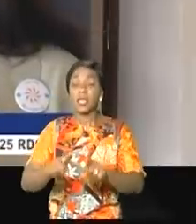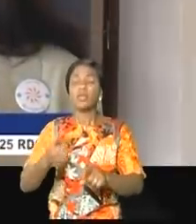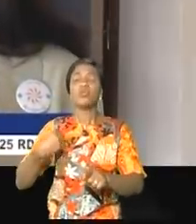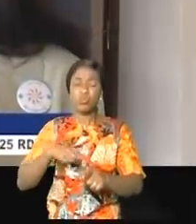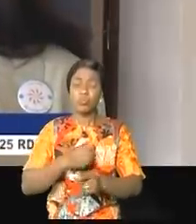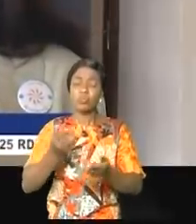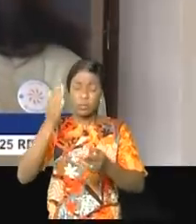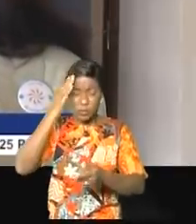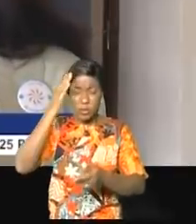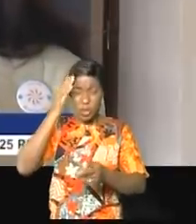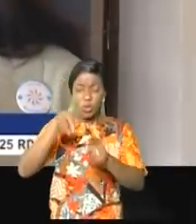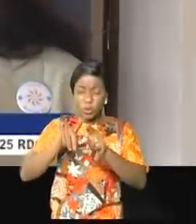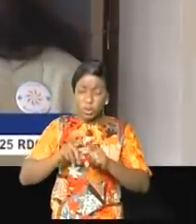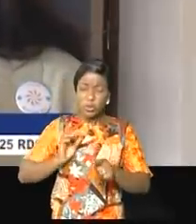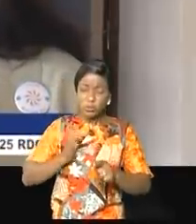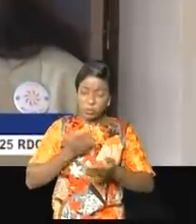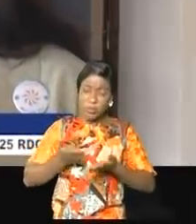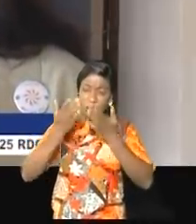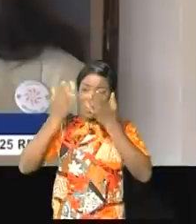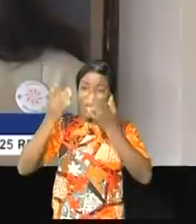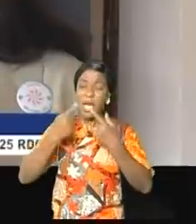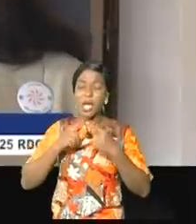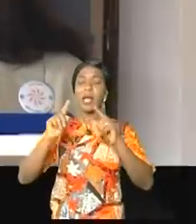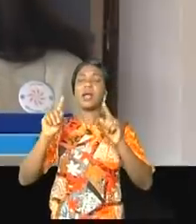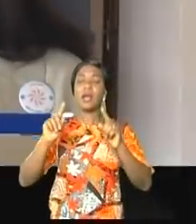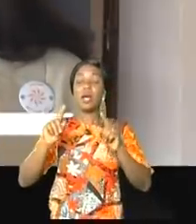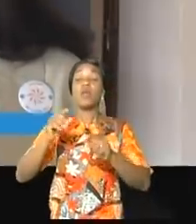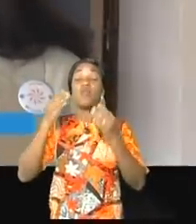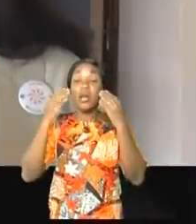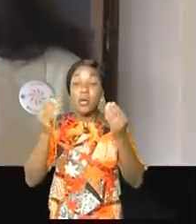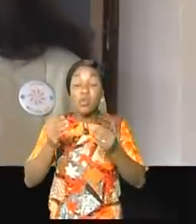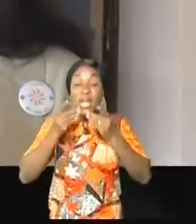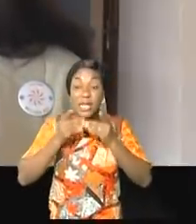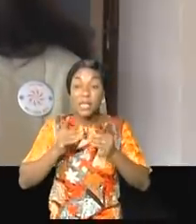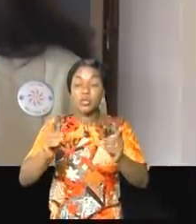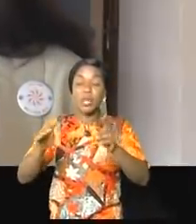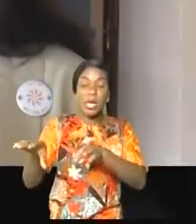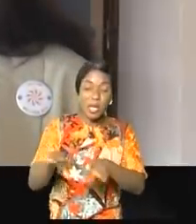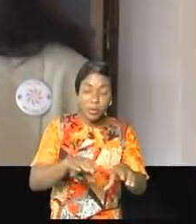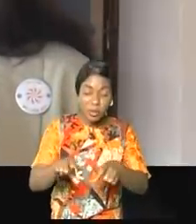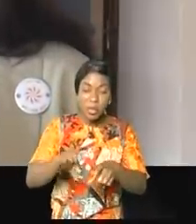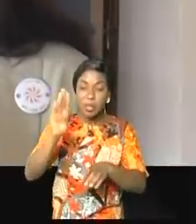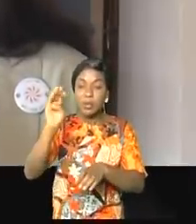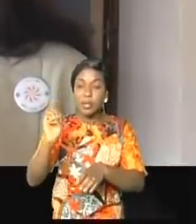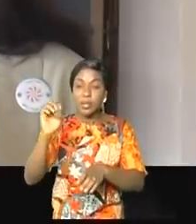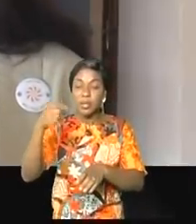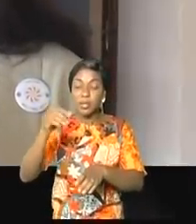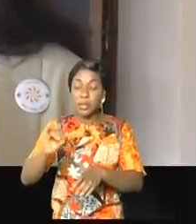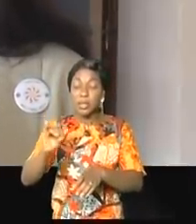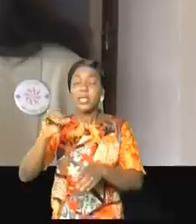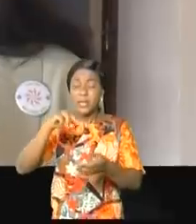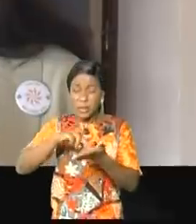plaidoyer va aboutir. Nous ne pouvons qu'être positifs parce que la déclaration, le plan d'action de Beijing, c'est un document